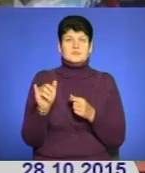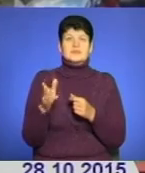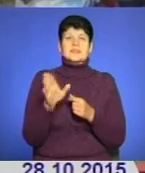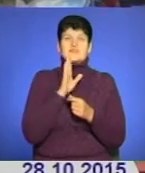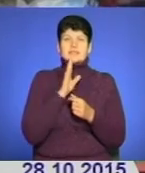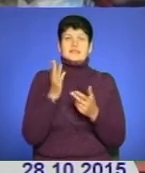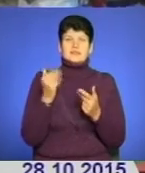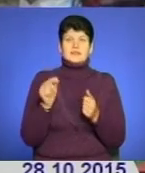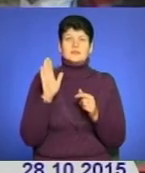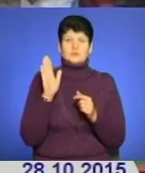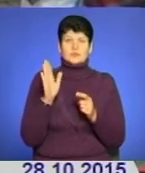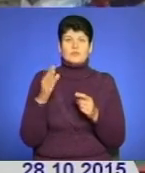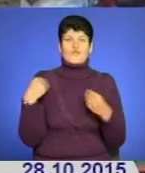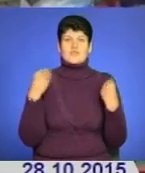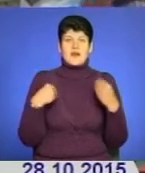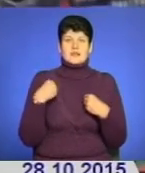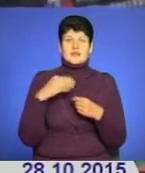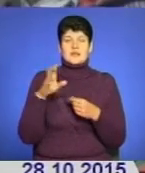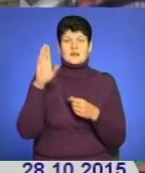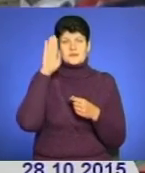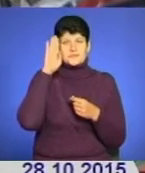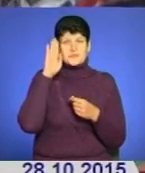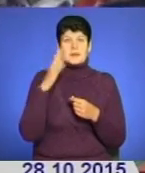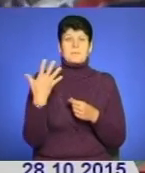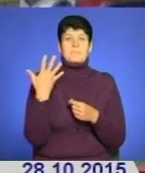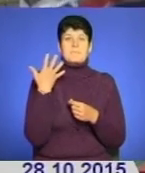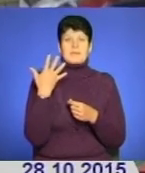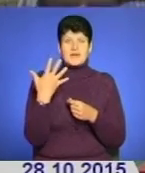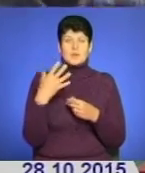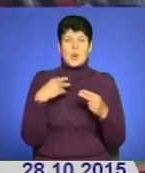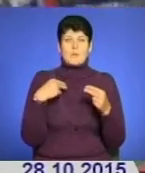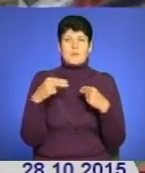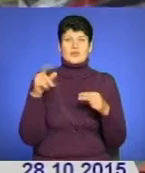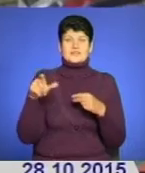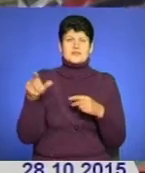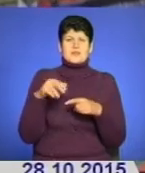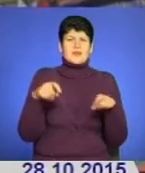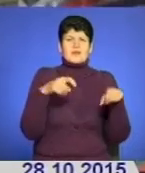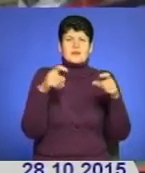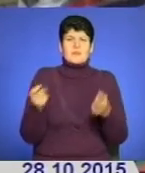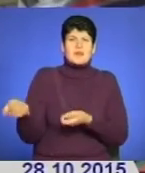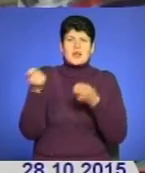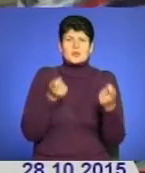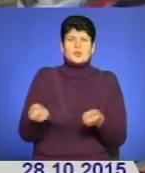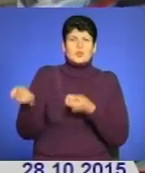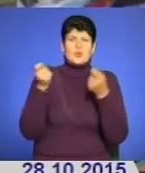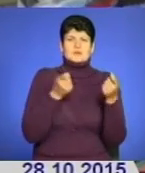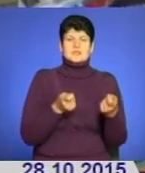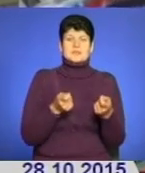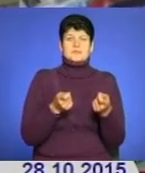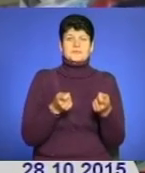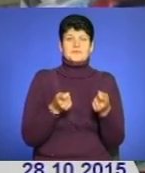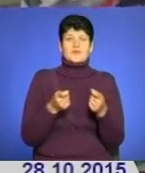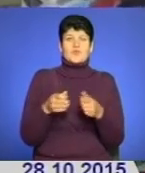давайте будемо споряджати бійців. І, значить, п'ятеро продавців бігали по всьому магазину, приносили їй в